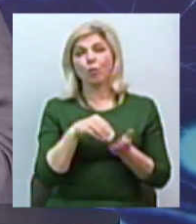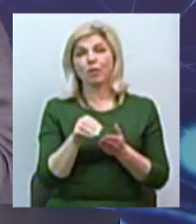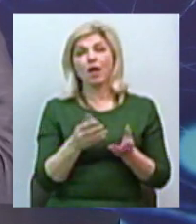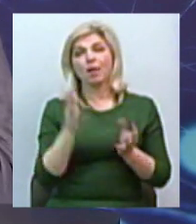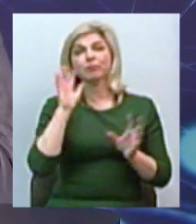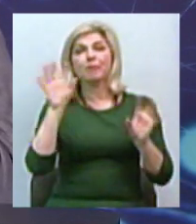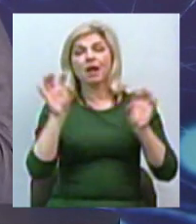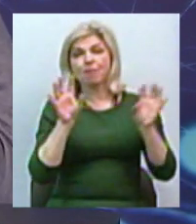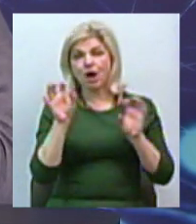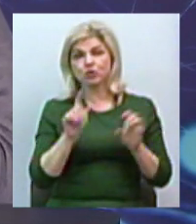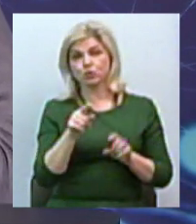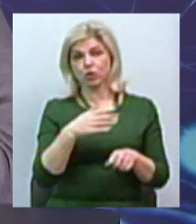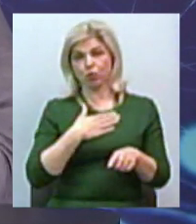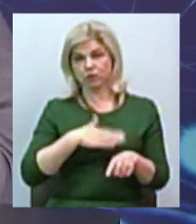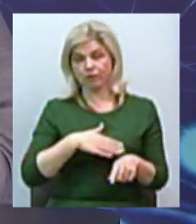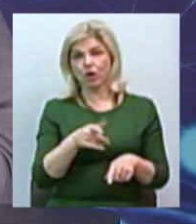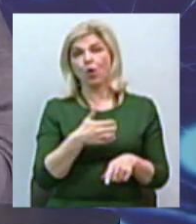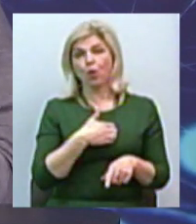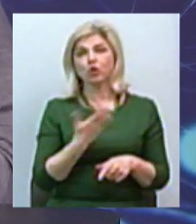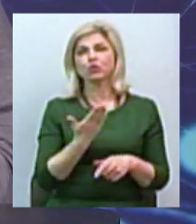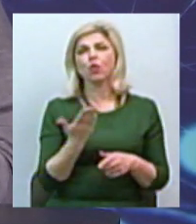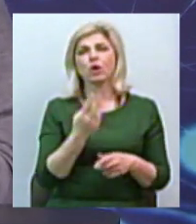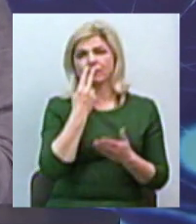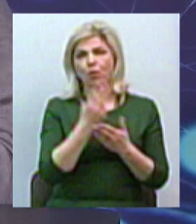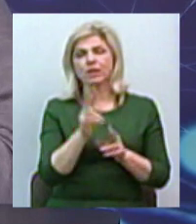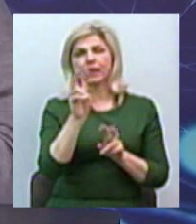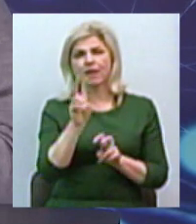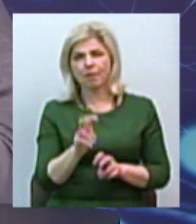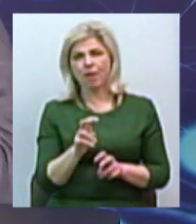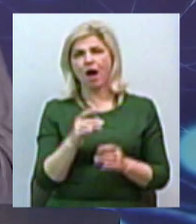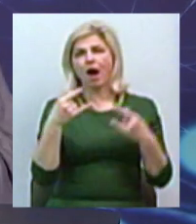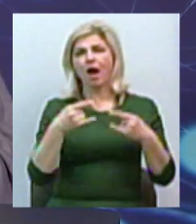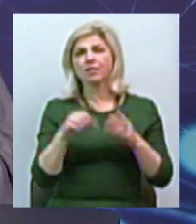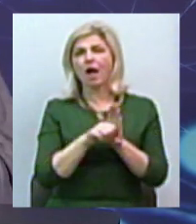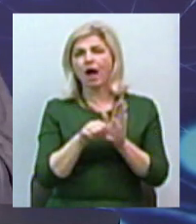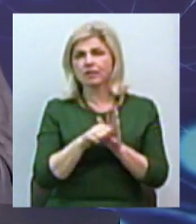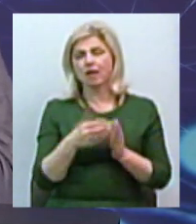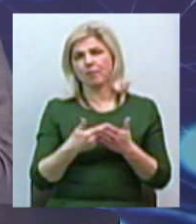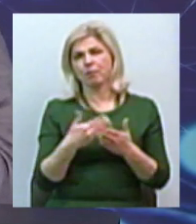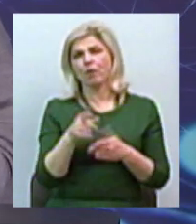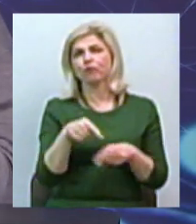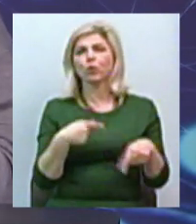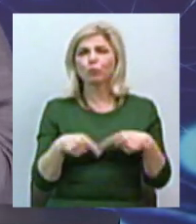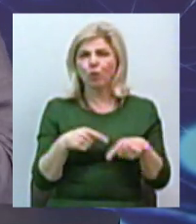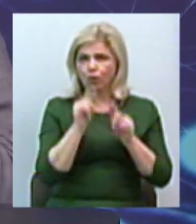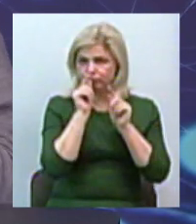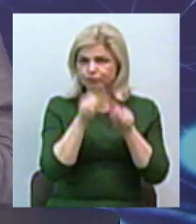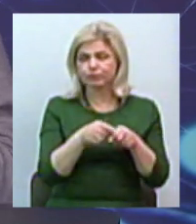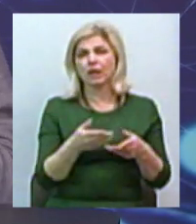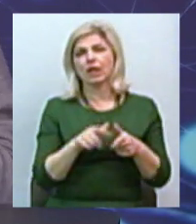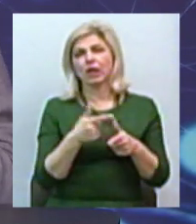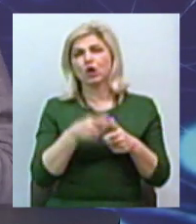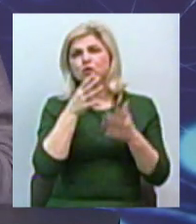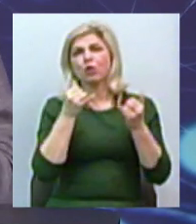тебе влаштовує. Якщо ти хочеш дивитися якісь тематичні канали, футбол, чи якихось сучасних